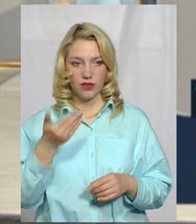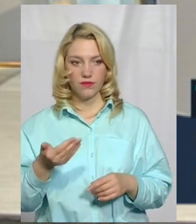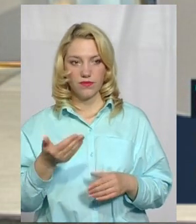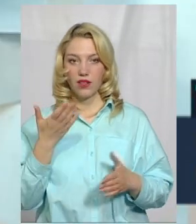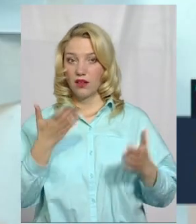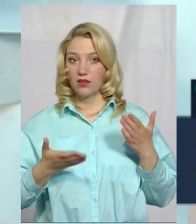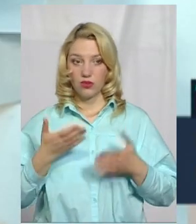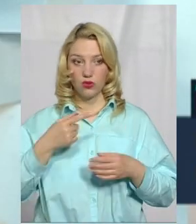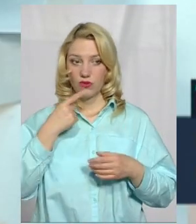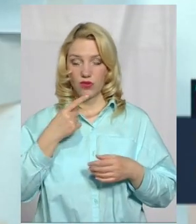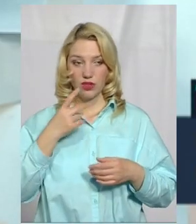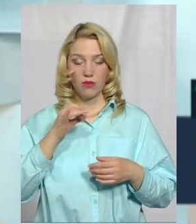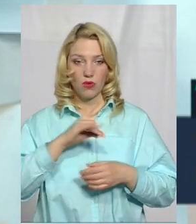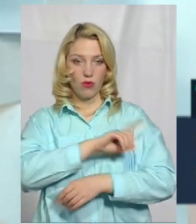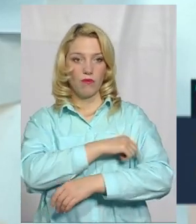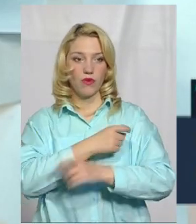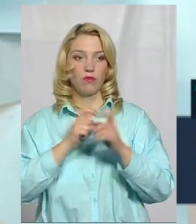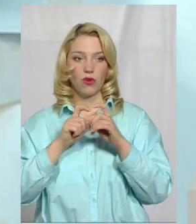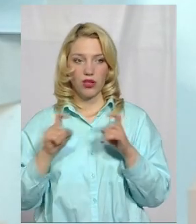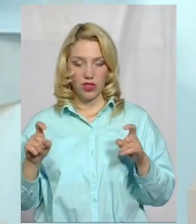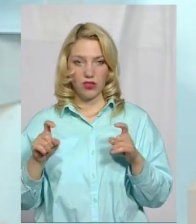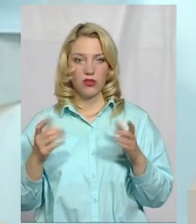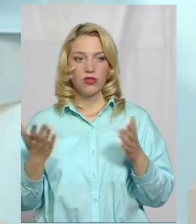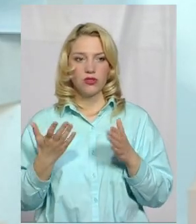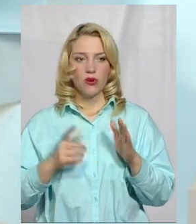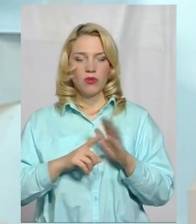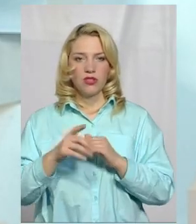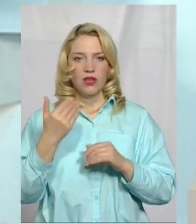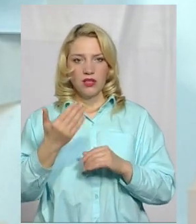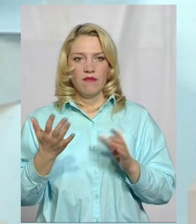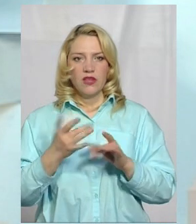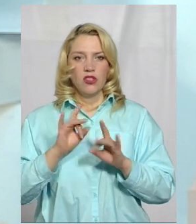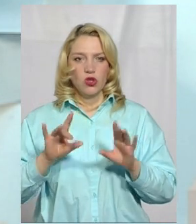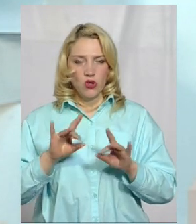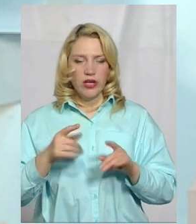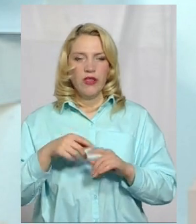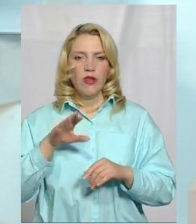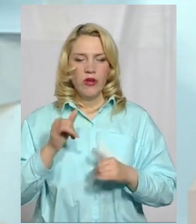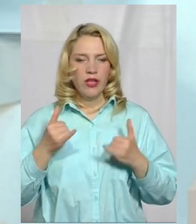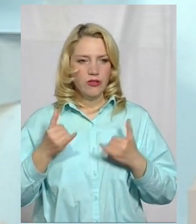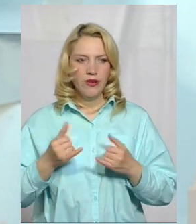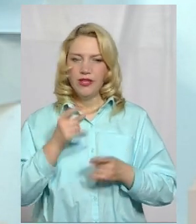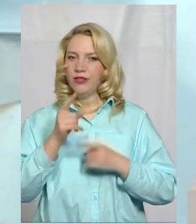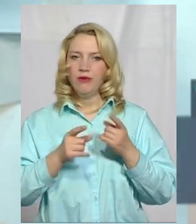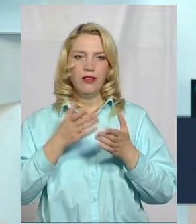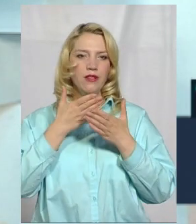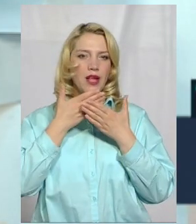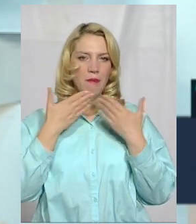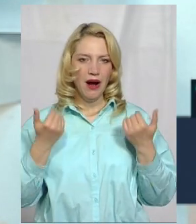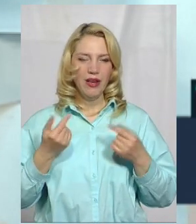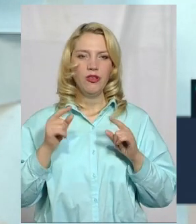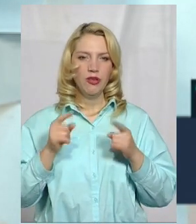Якщо говорити про поліклініку, з чого починається ваш сюжет, то на сьогодні поки що змін немає.